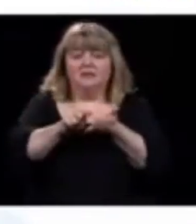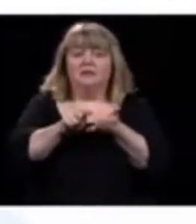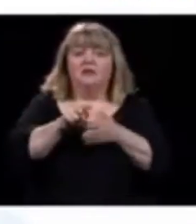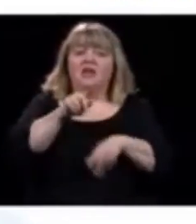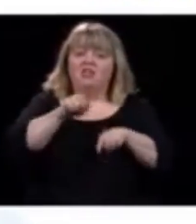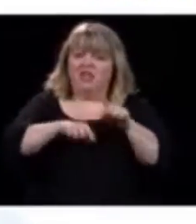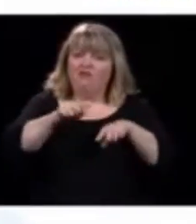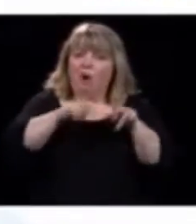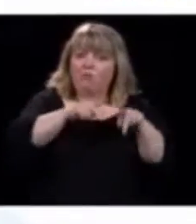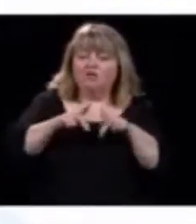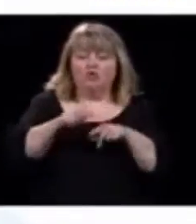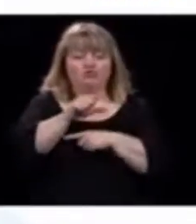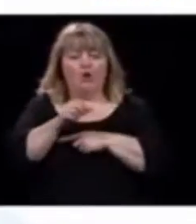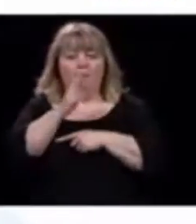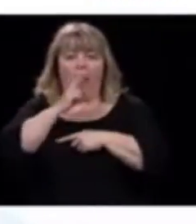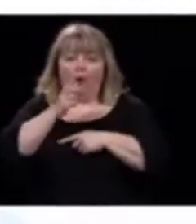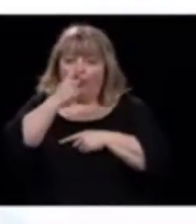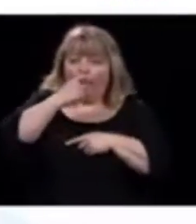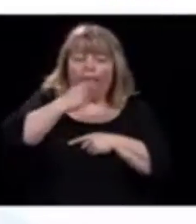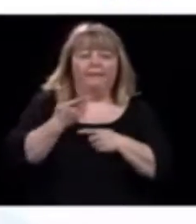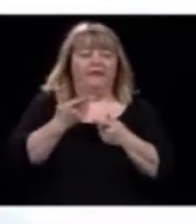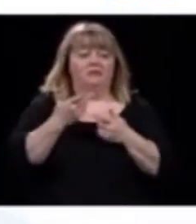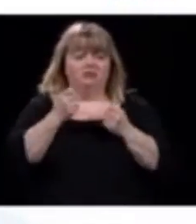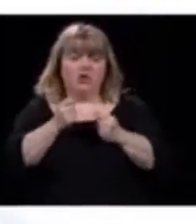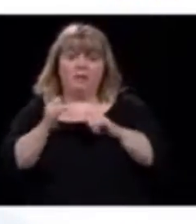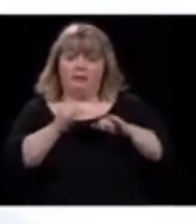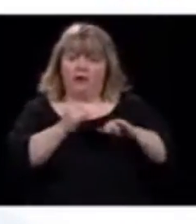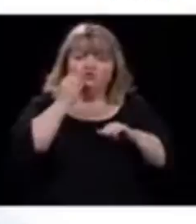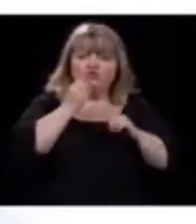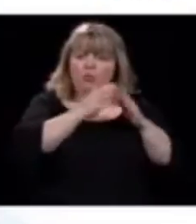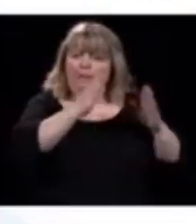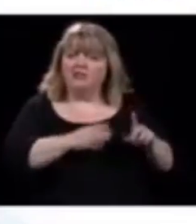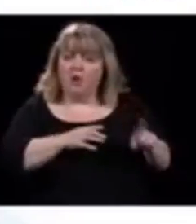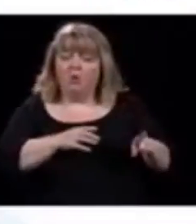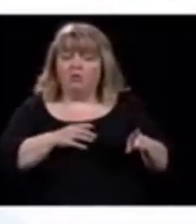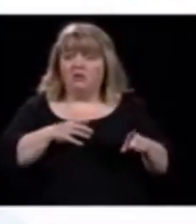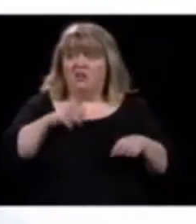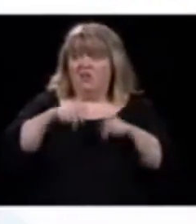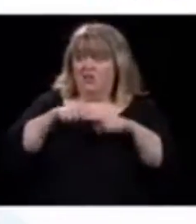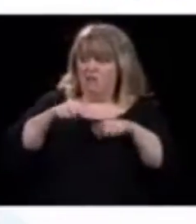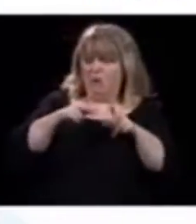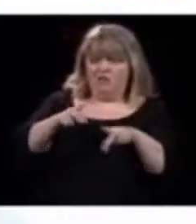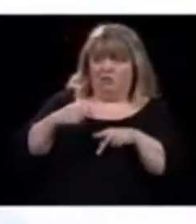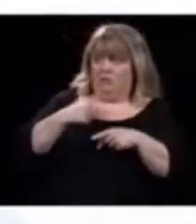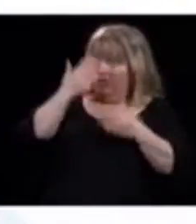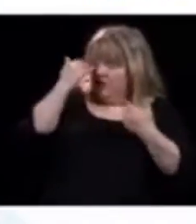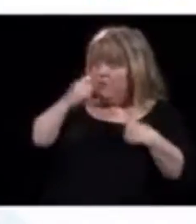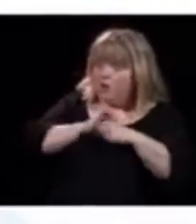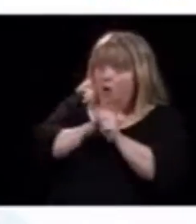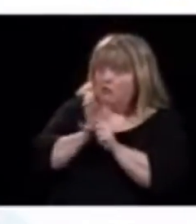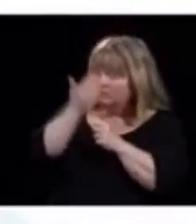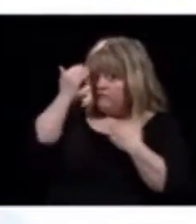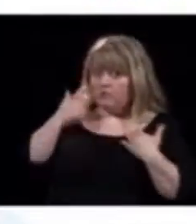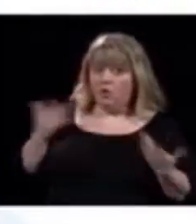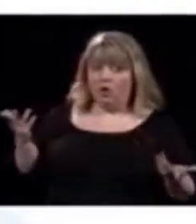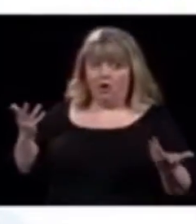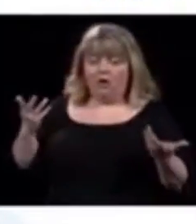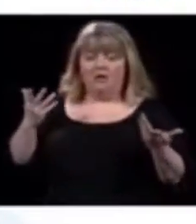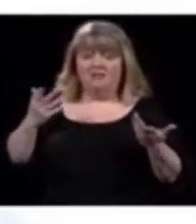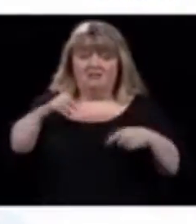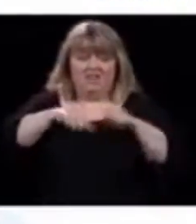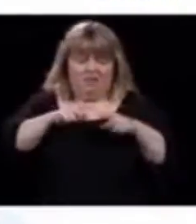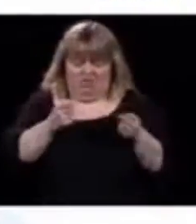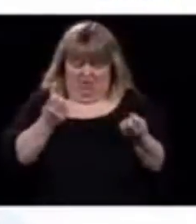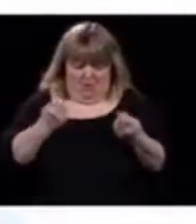rhume, vont être capables de rester à la maison, vont même se dire, je ne pensais même pas que c le coronavirus, qu'il y en a qui vont le faire avec presque pas de symptômes. C'est